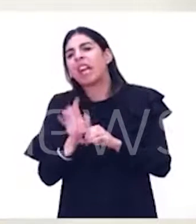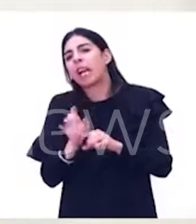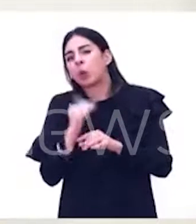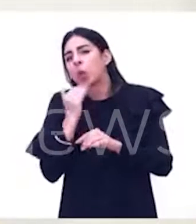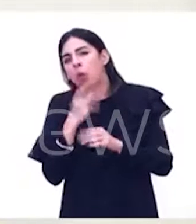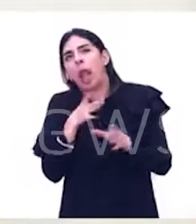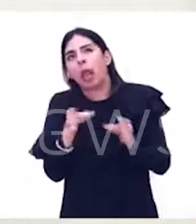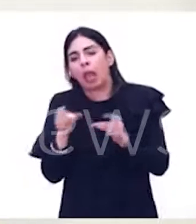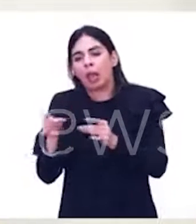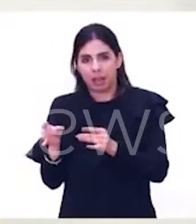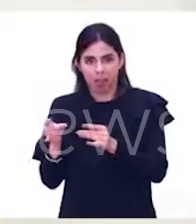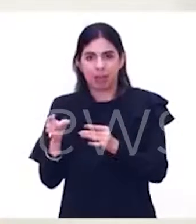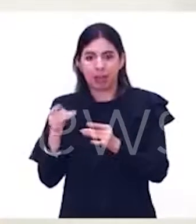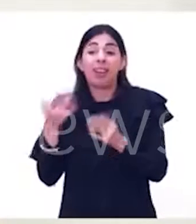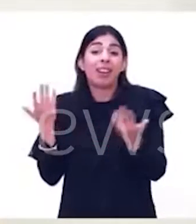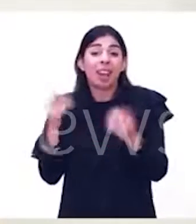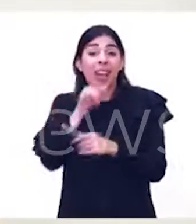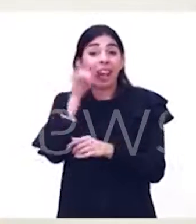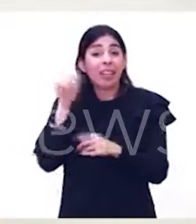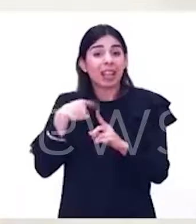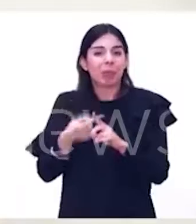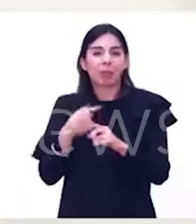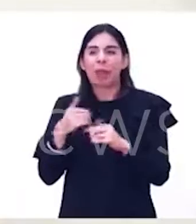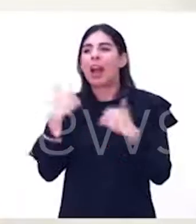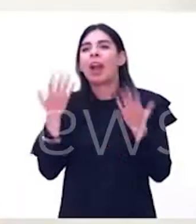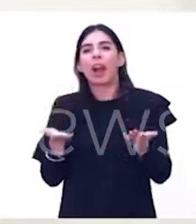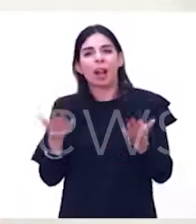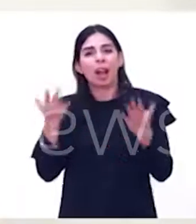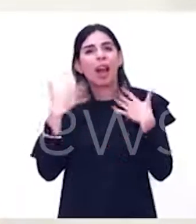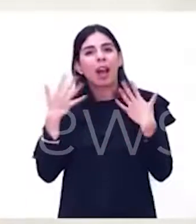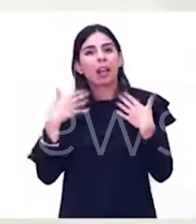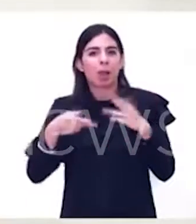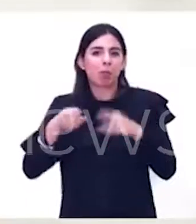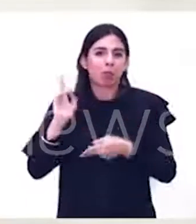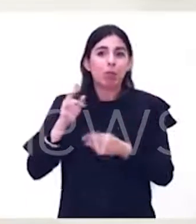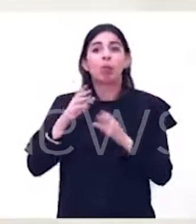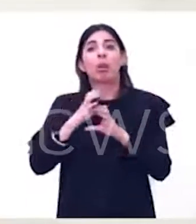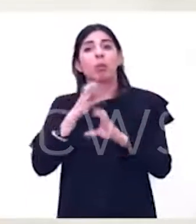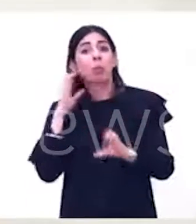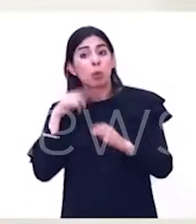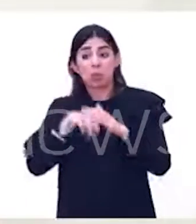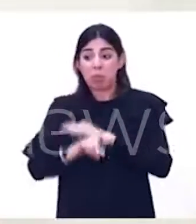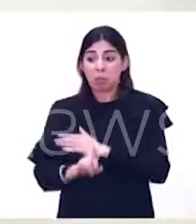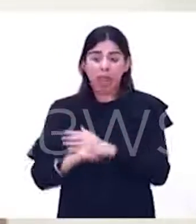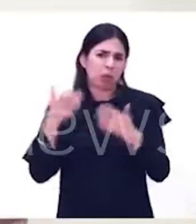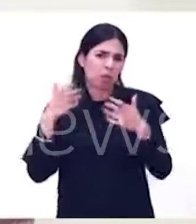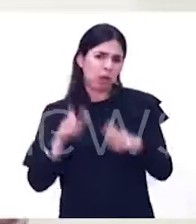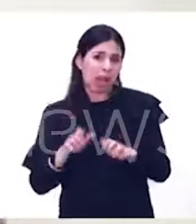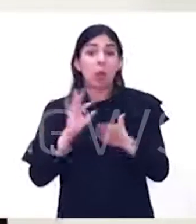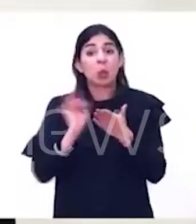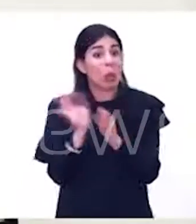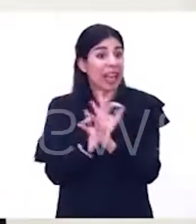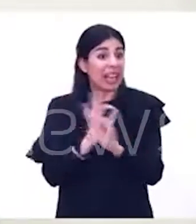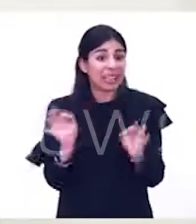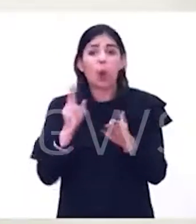'estate si vive di più all'aria aperta, si prendono di meno mezzi pubblici, non si fa a scuola, non si va negli uffici, c'è una sorta di